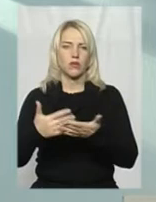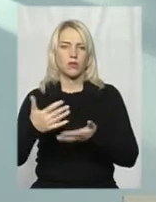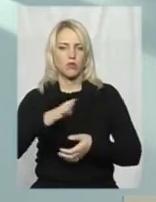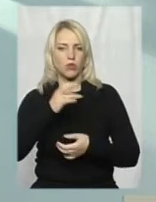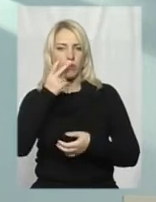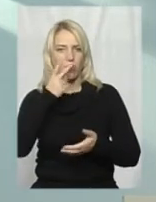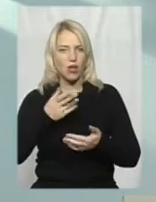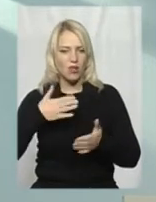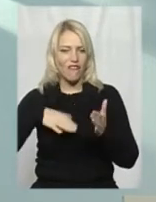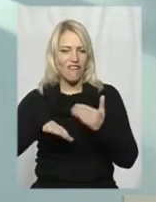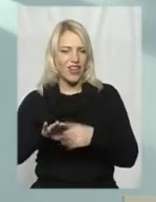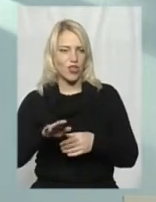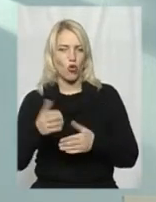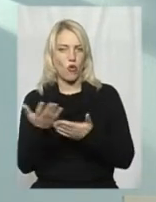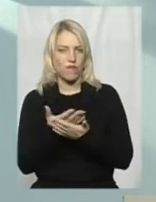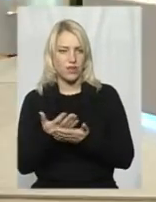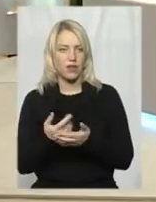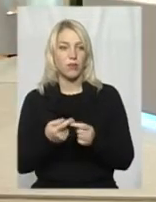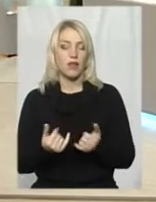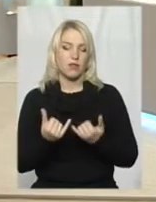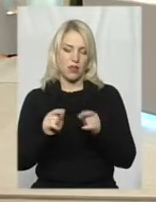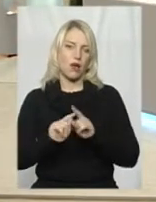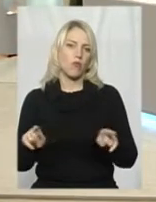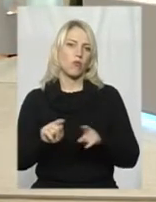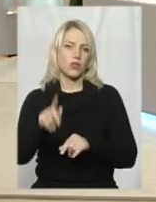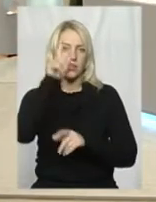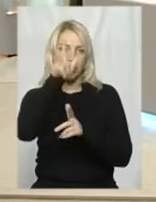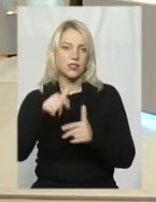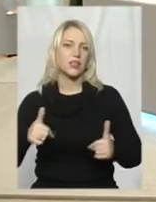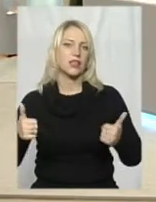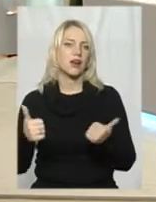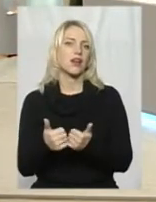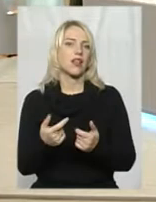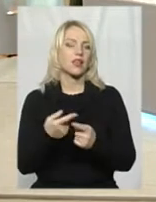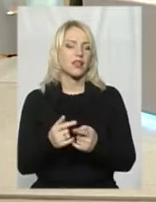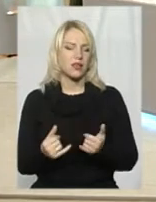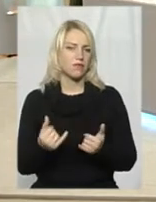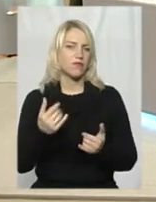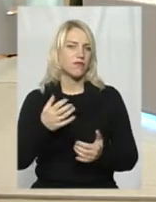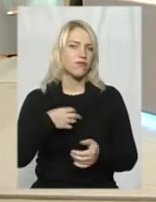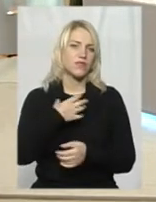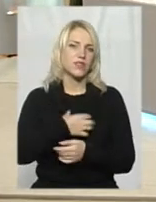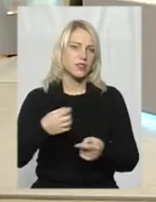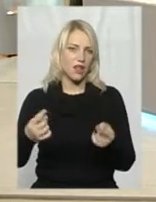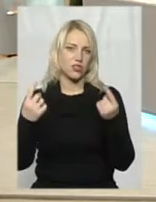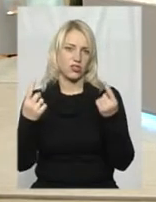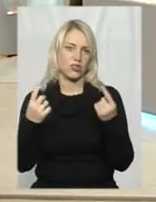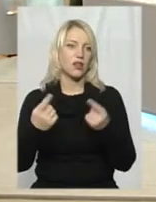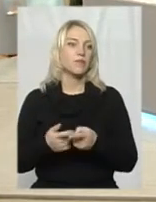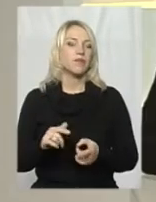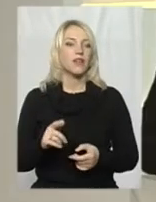відеофільмів. Так що для популяризації країни і історії це має дуже велике значення. Ви маєте